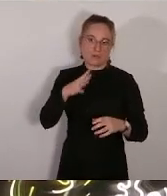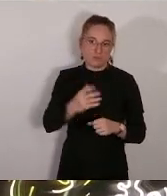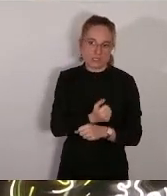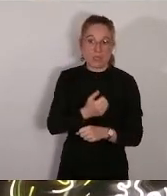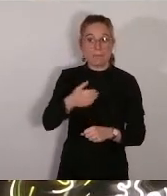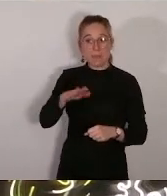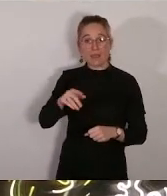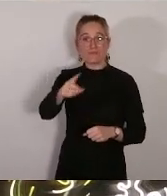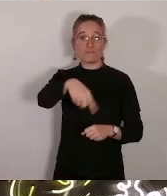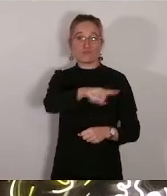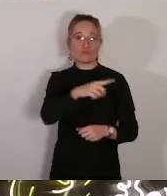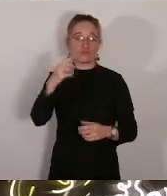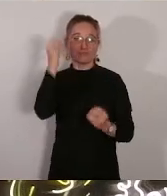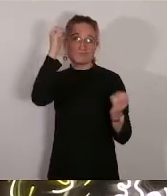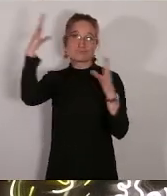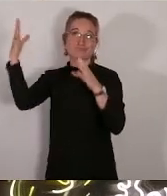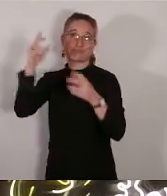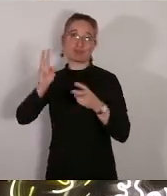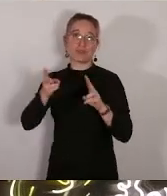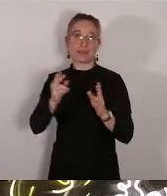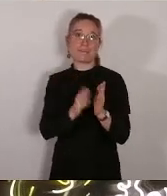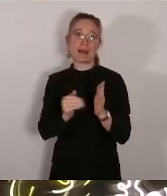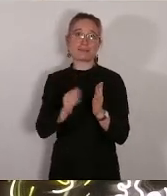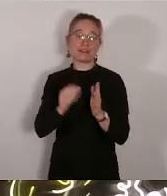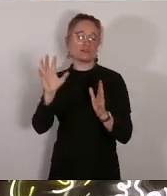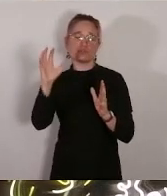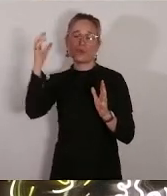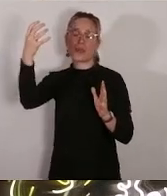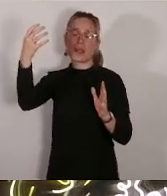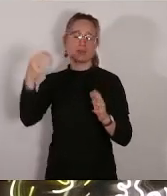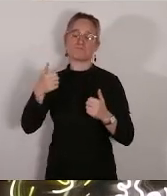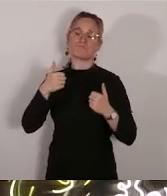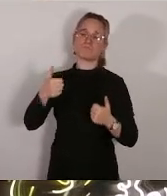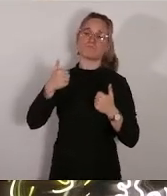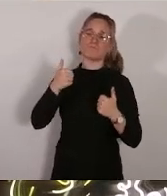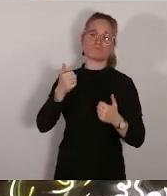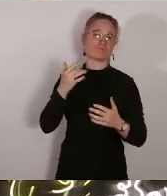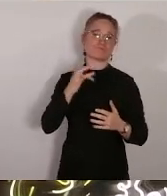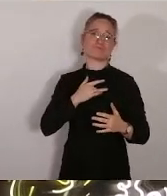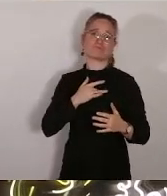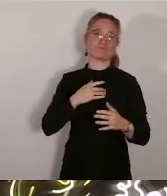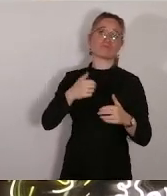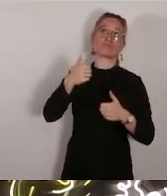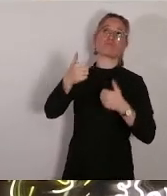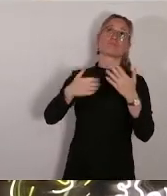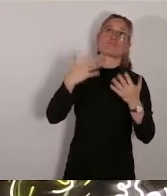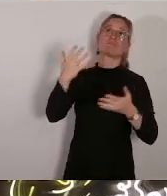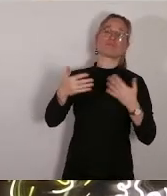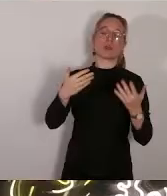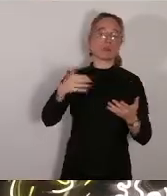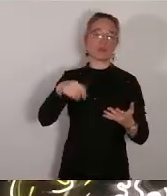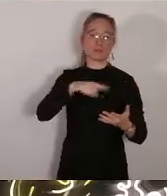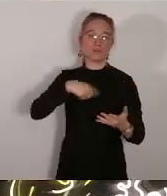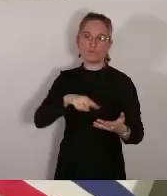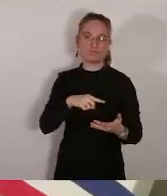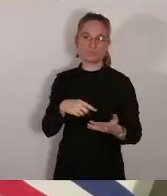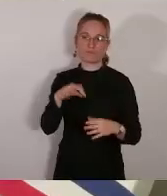hypothétique. Nous prenons donc acte du rapport et nous votons contre ce mirage solaire. Merci.